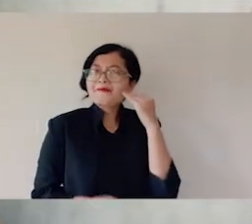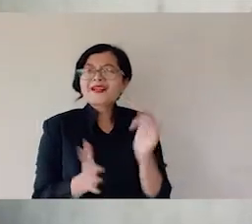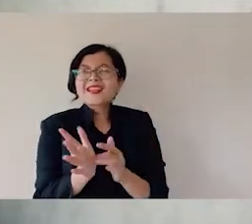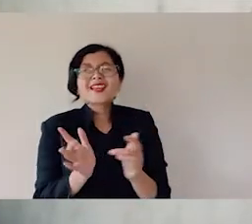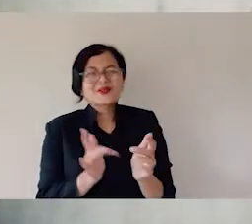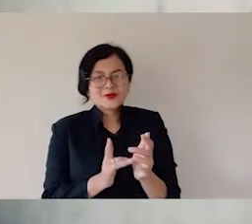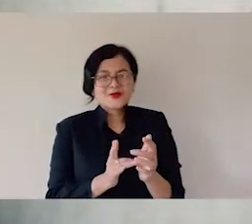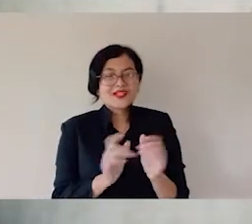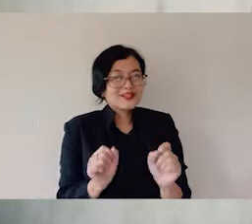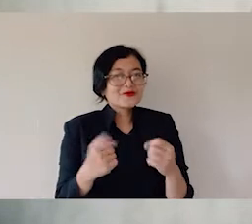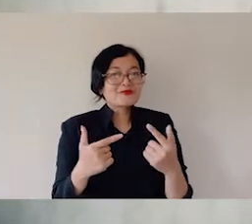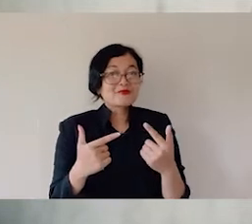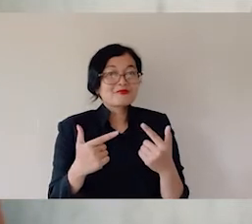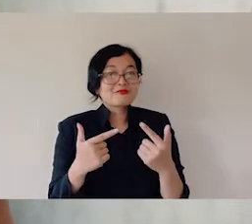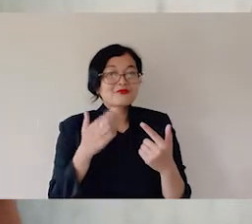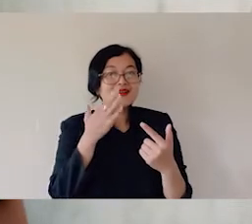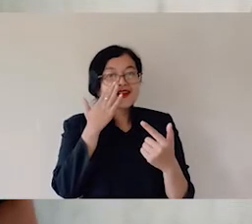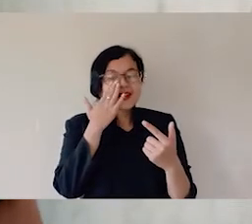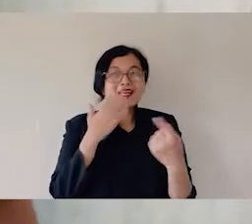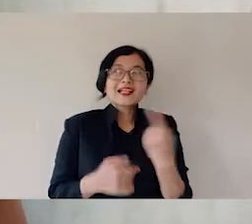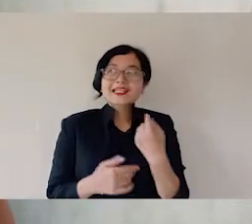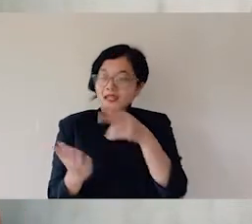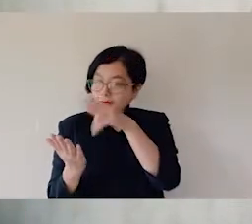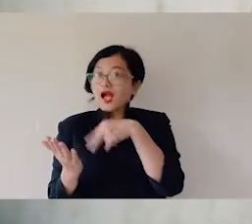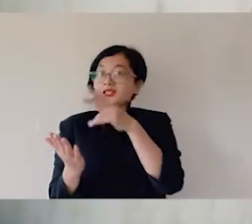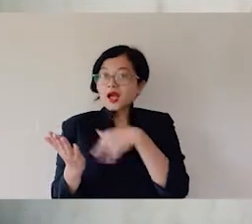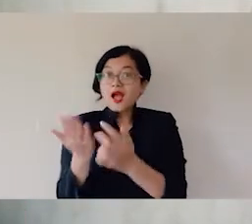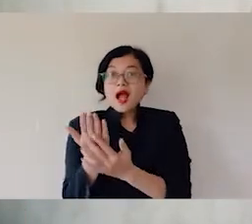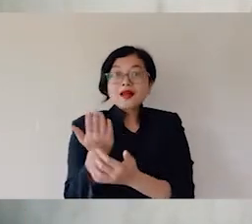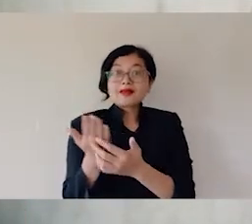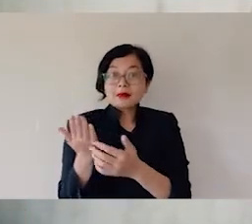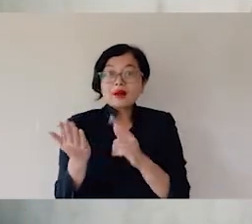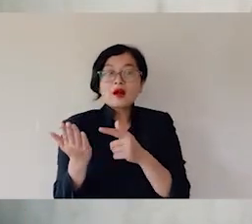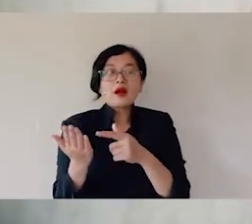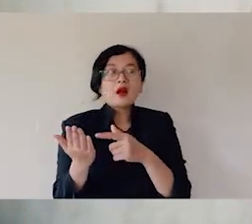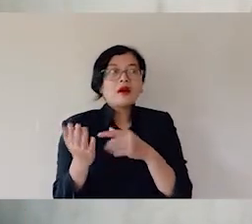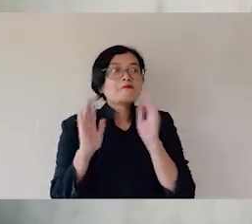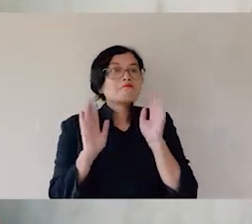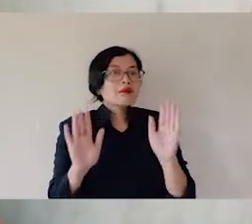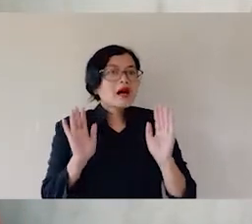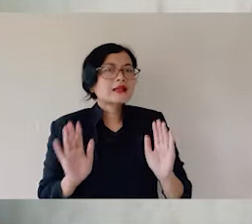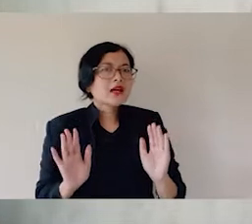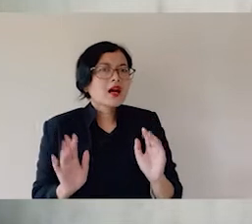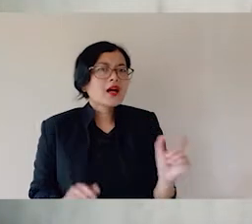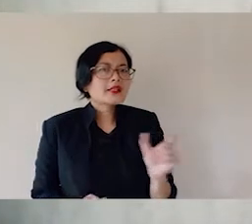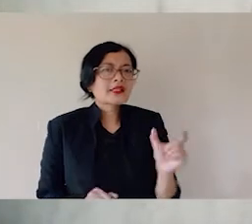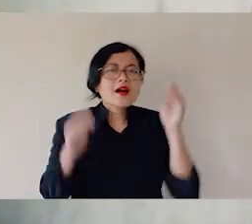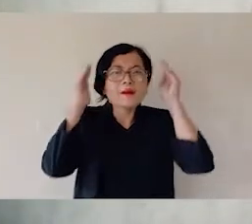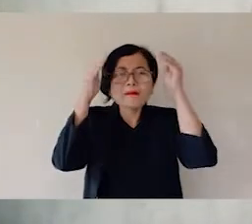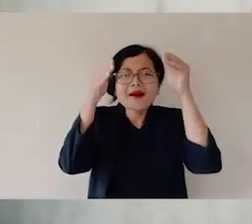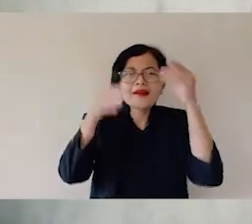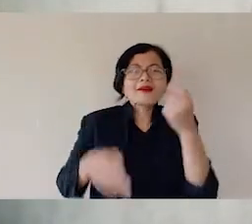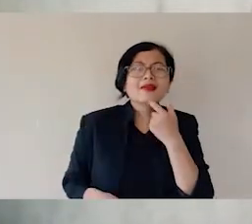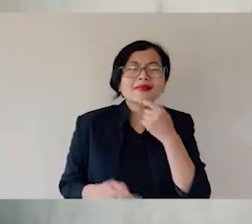kita melihat kematian dengan perspektif firman yang berbeda. Sebab ketika kita melihat segala sesuatu ada di bawah bayang-bayang